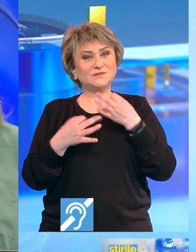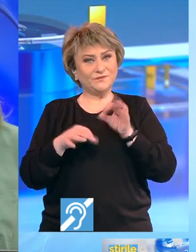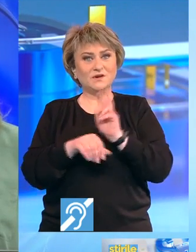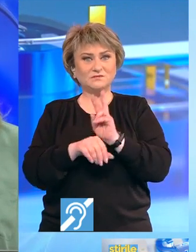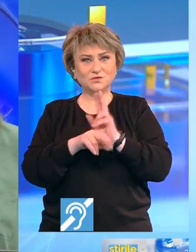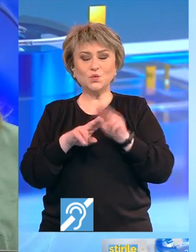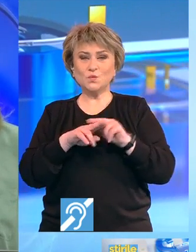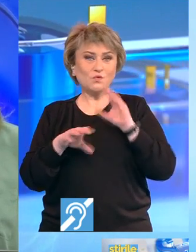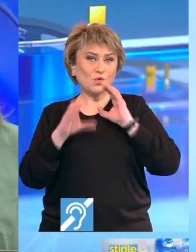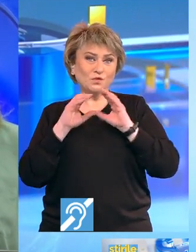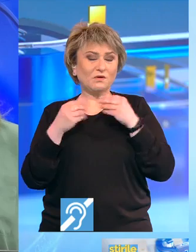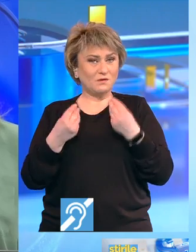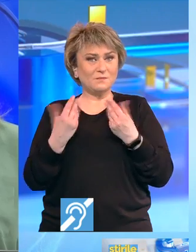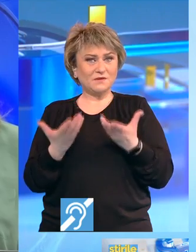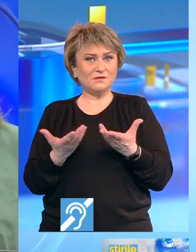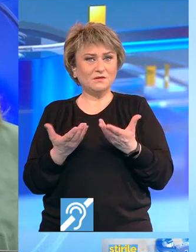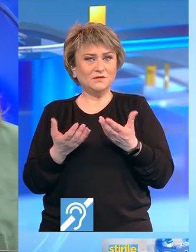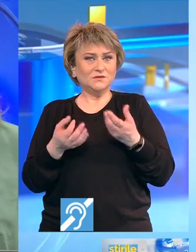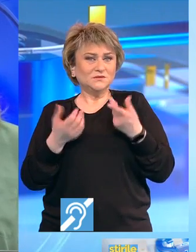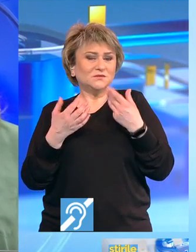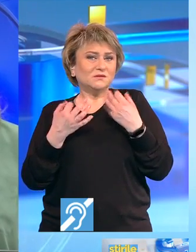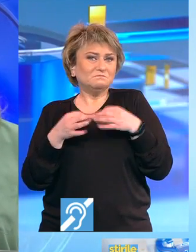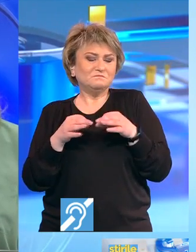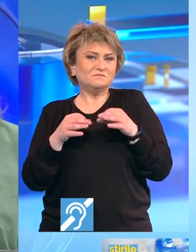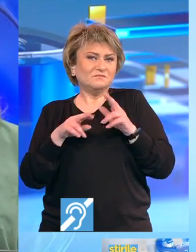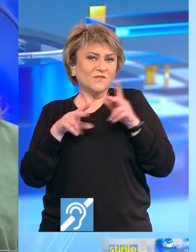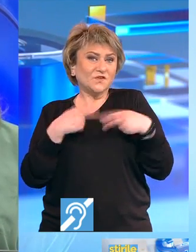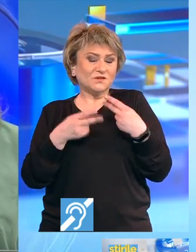comunică și e bine să folosească mai mult emoția.